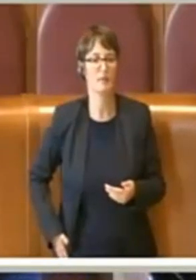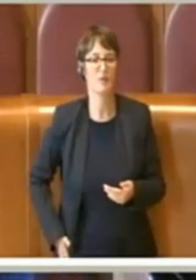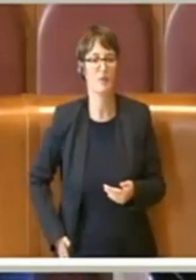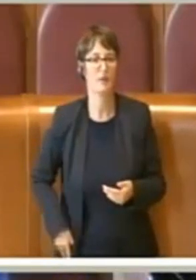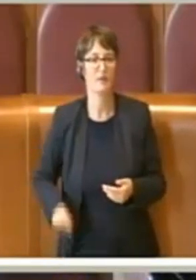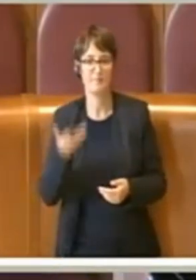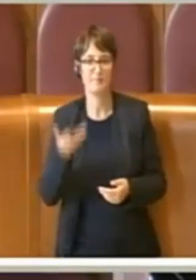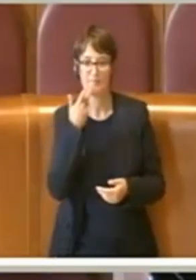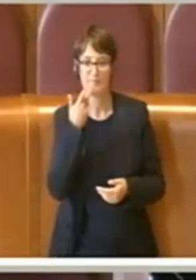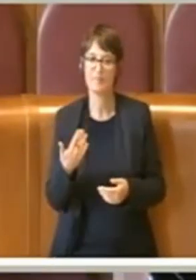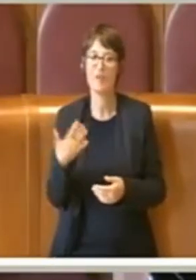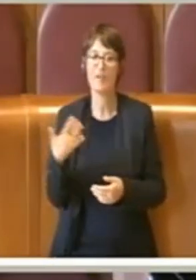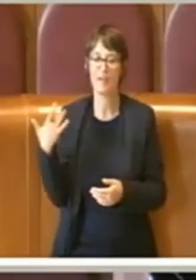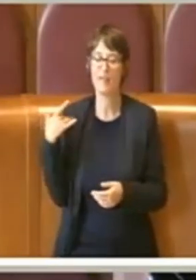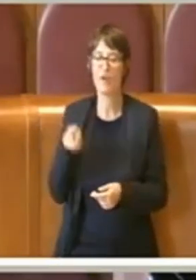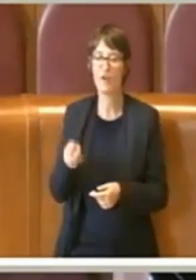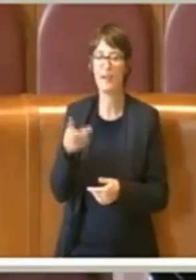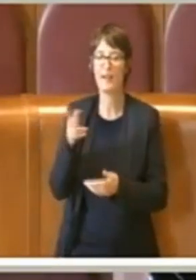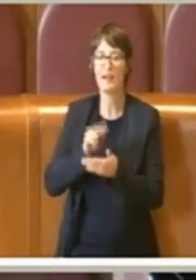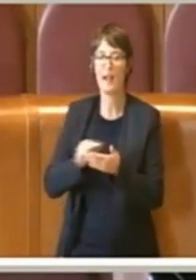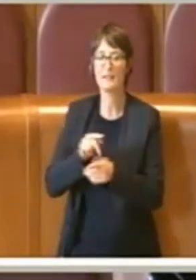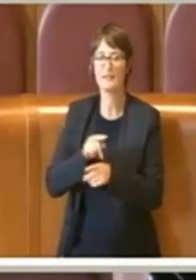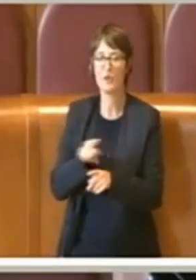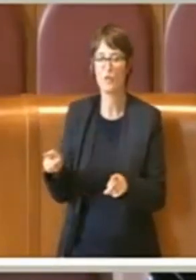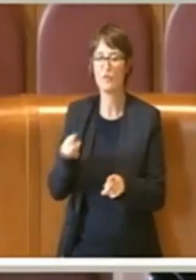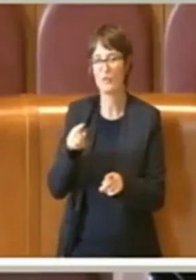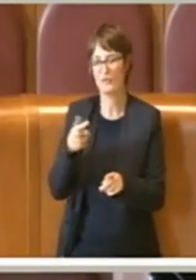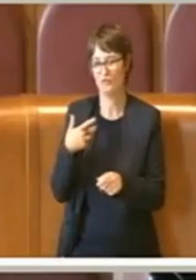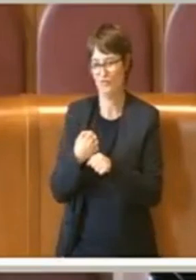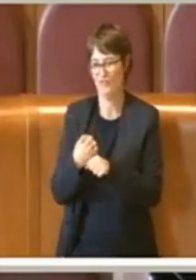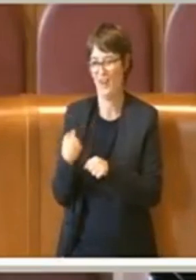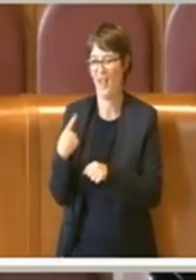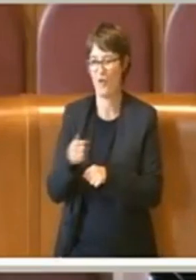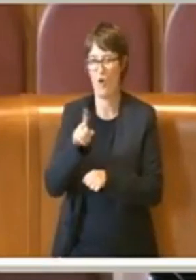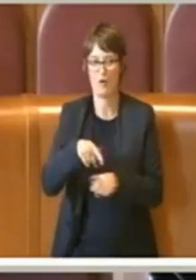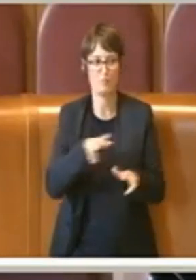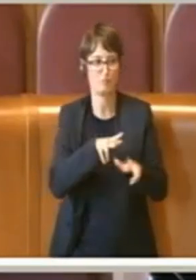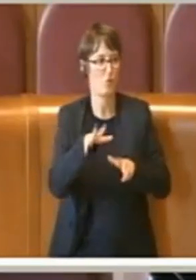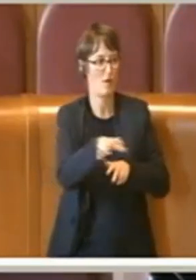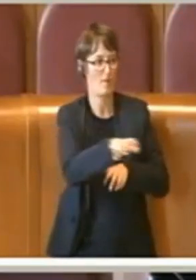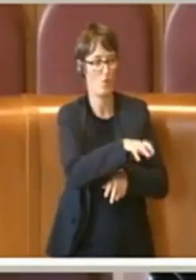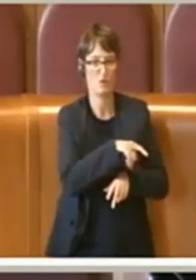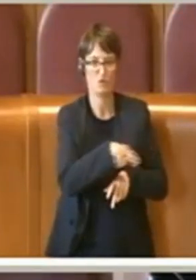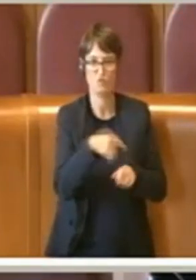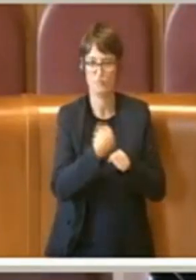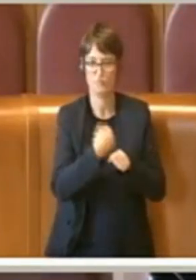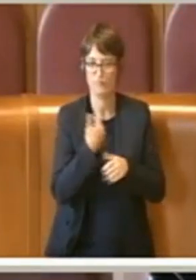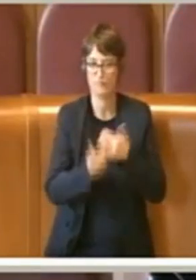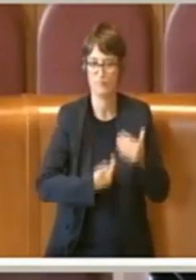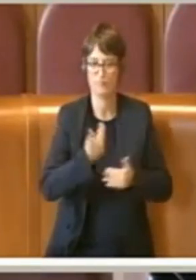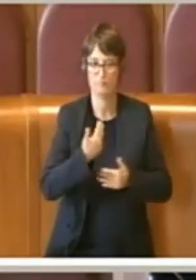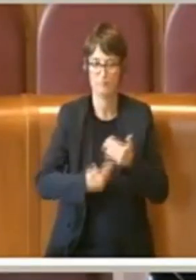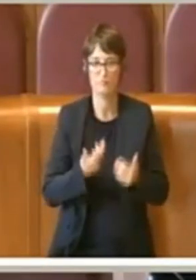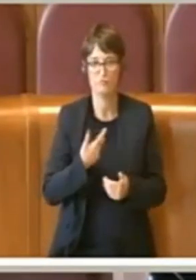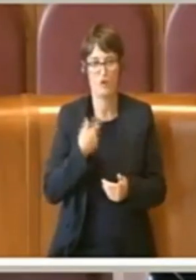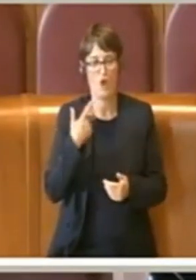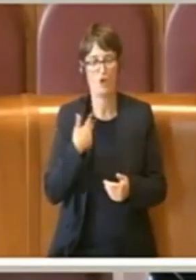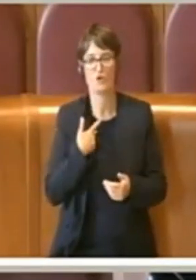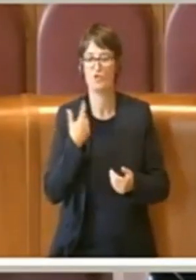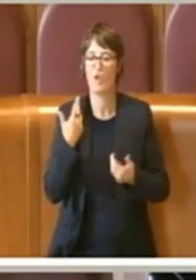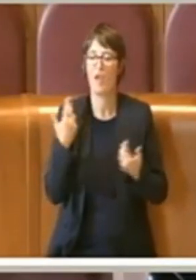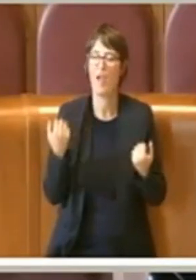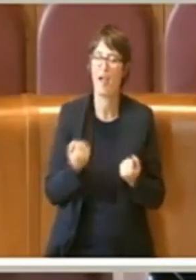municipi per i quali so che sono in corso tutte le attività di